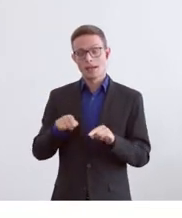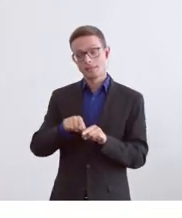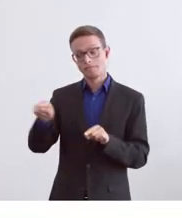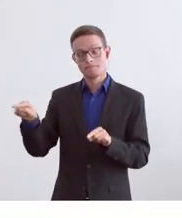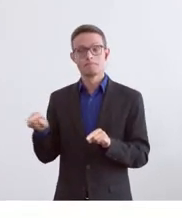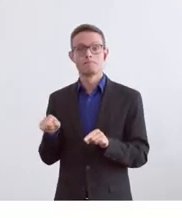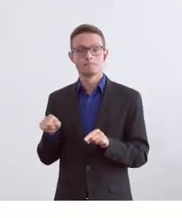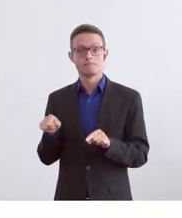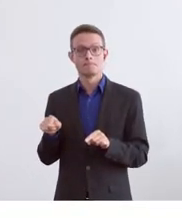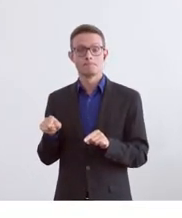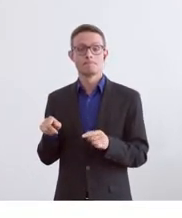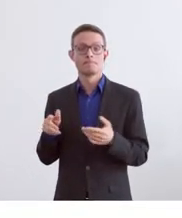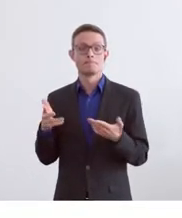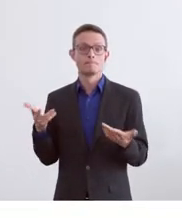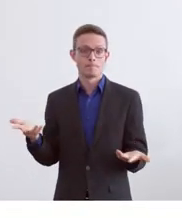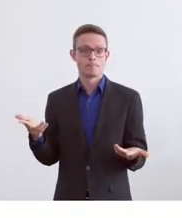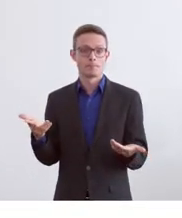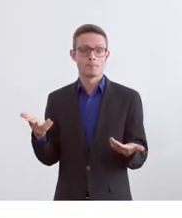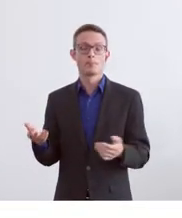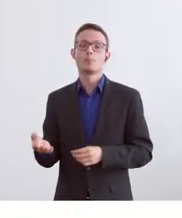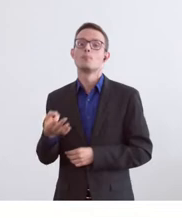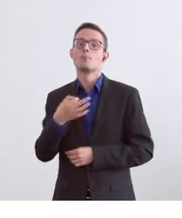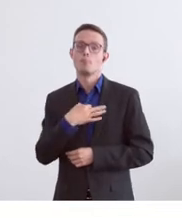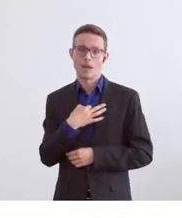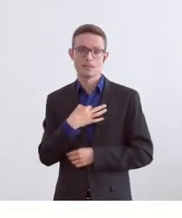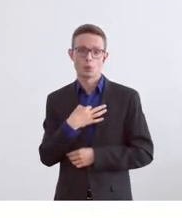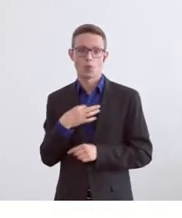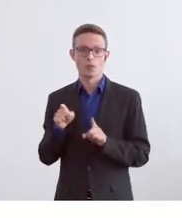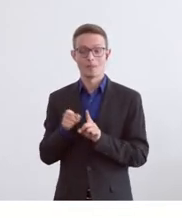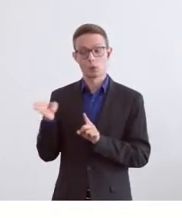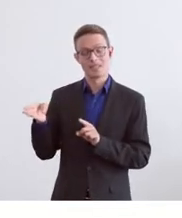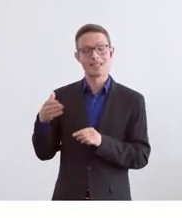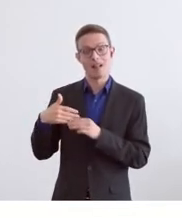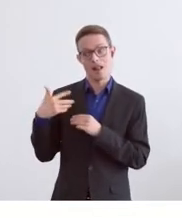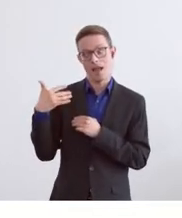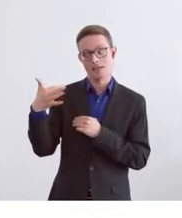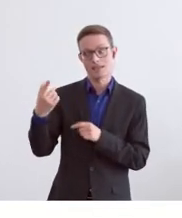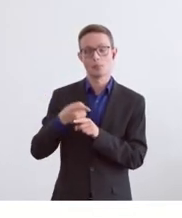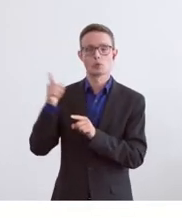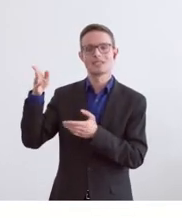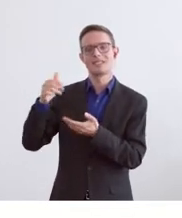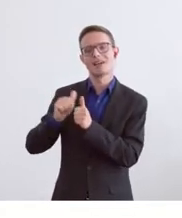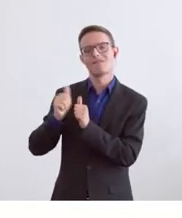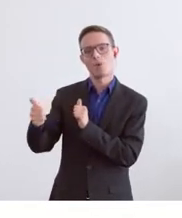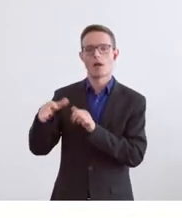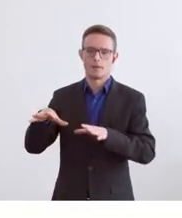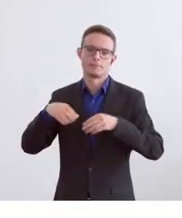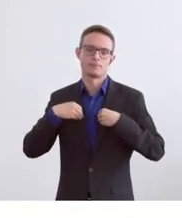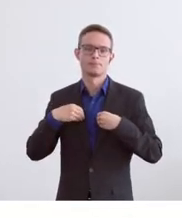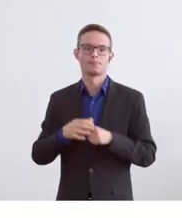auch so betroffen, dass sie eben am längsten mit den Folgen leben Aber selbstverständlich nimmt der Regierungsrat das